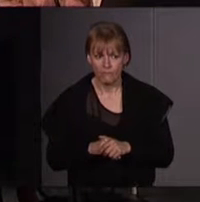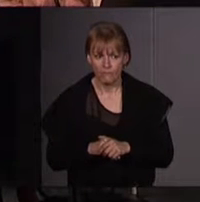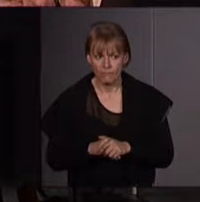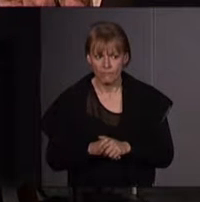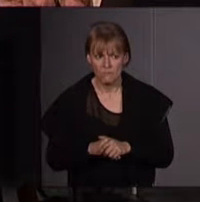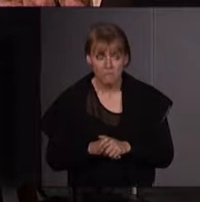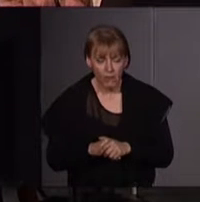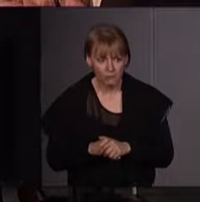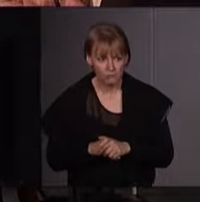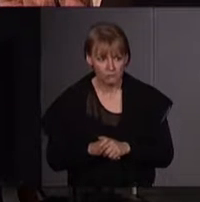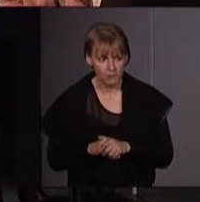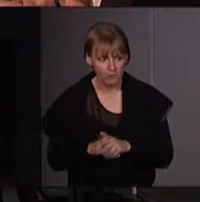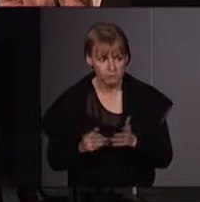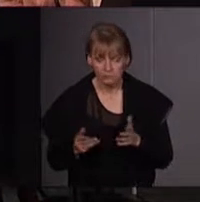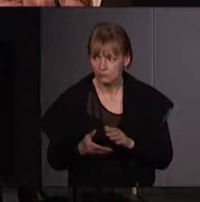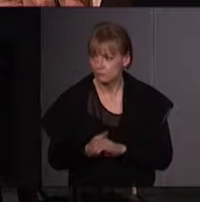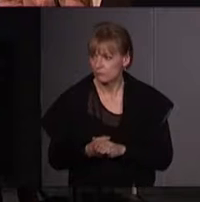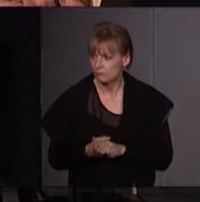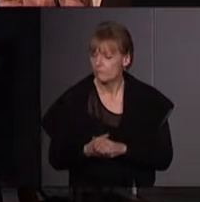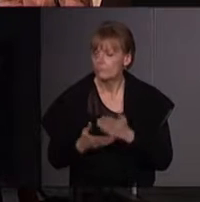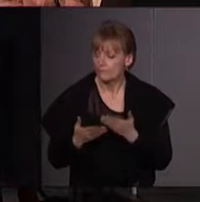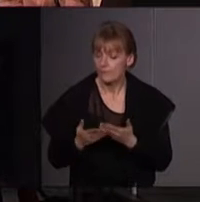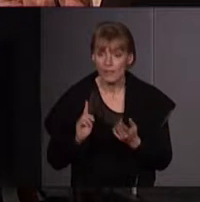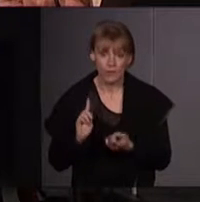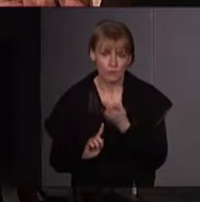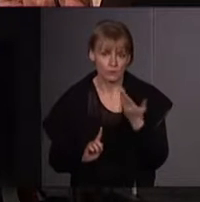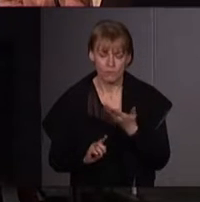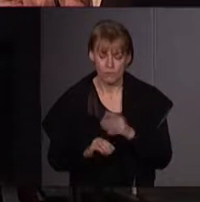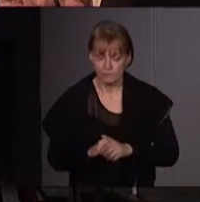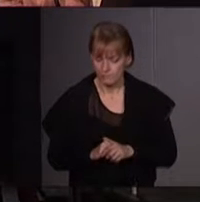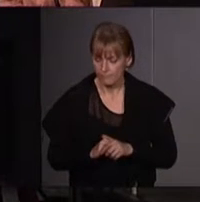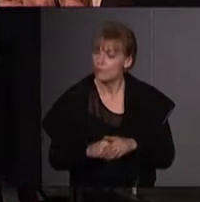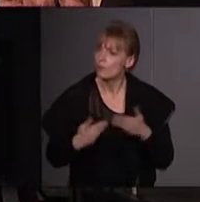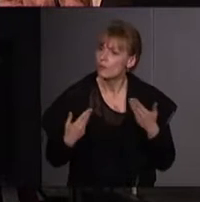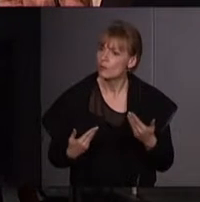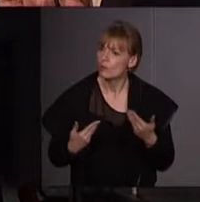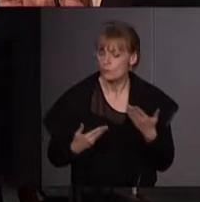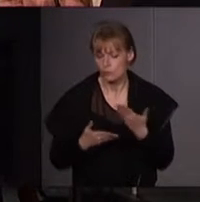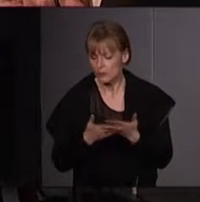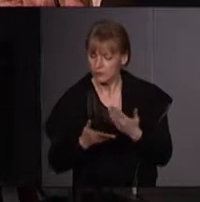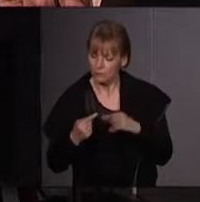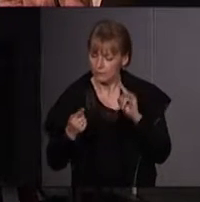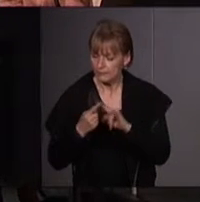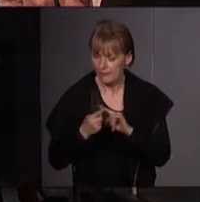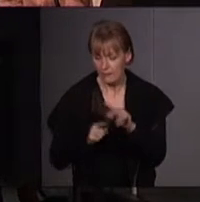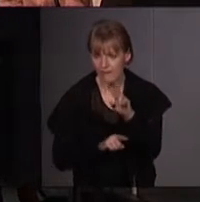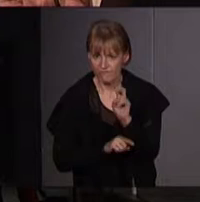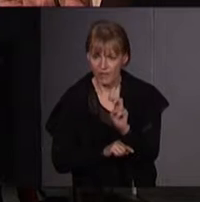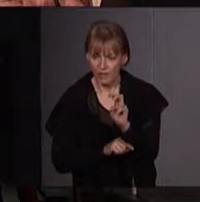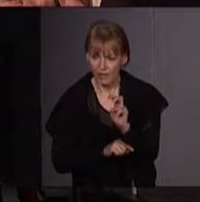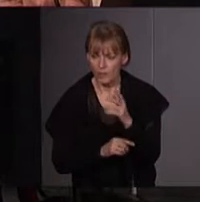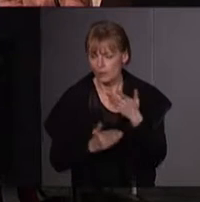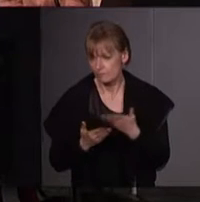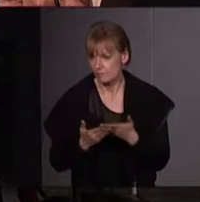Ce qui importe, c'est de savoir qu'Émilie H., aujourd'hui, dans l'univers de l'écologie, je pense, nous fait